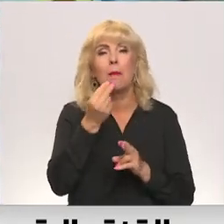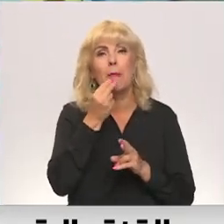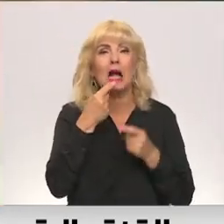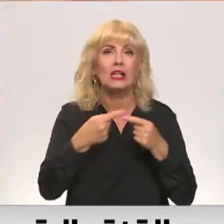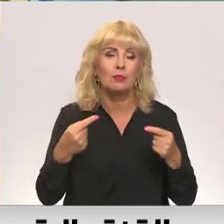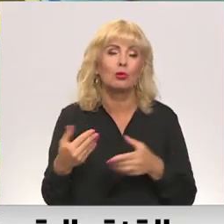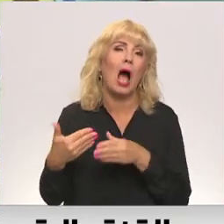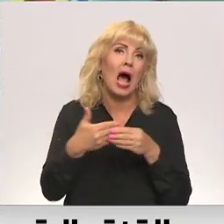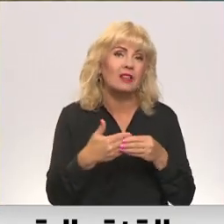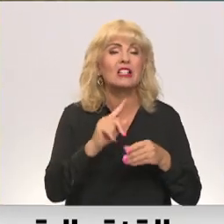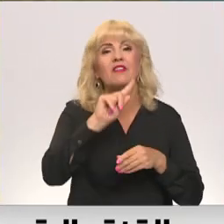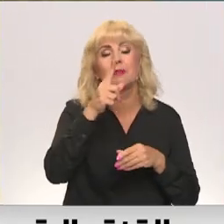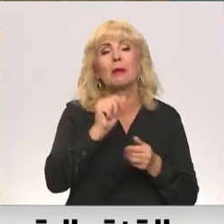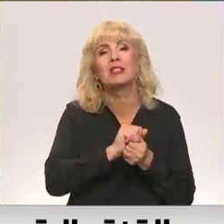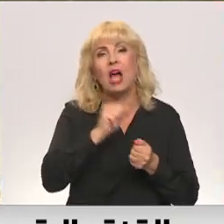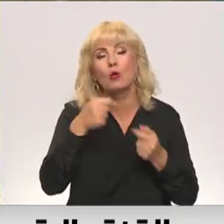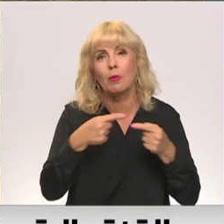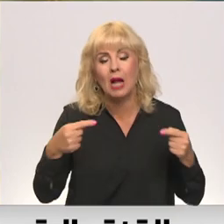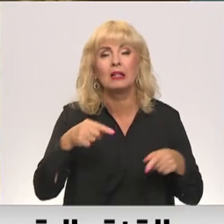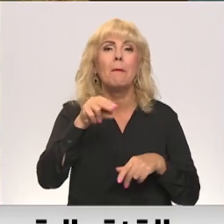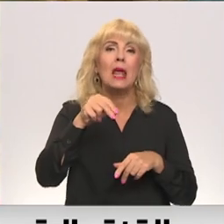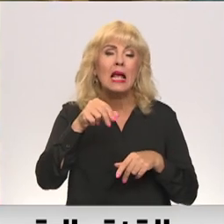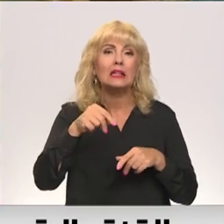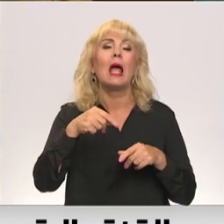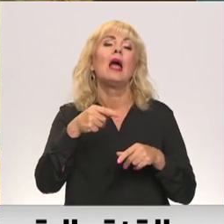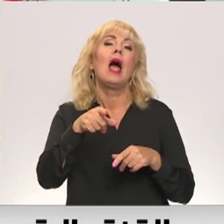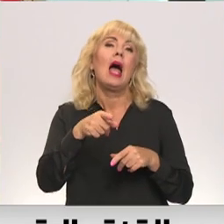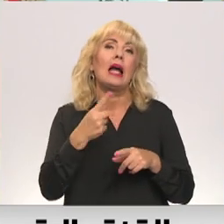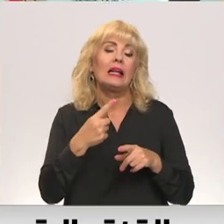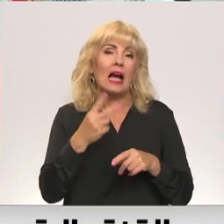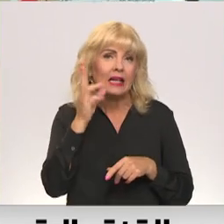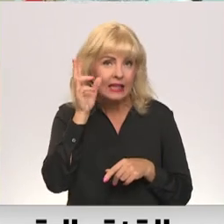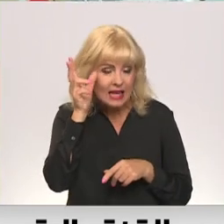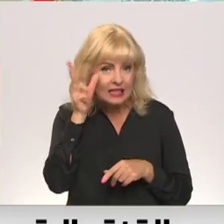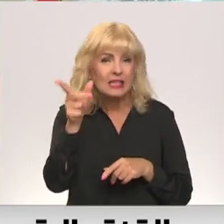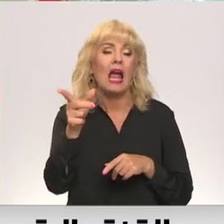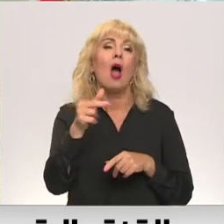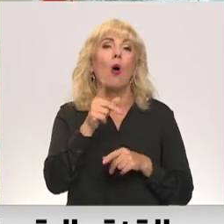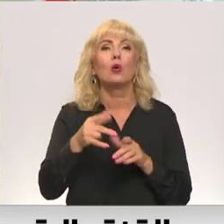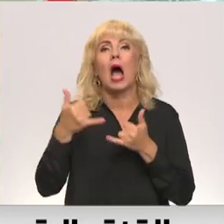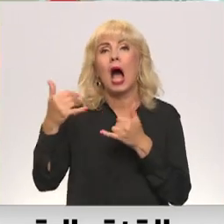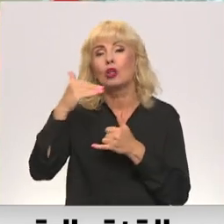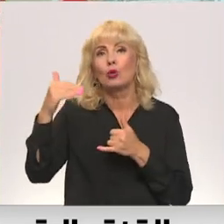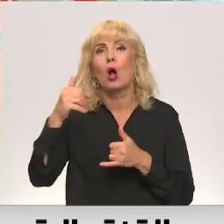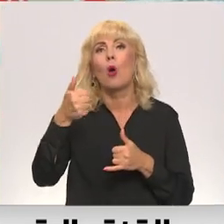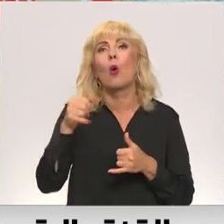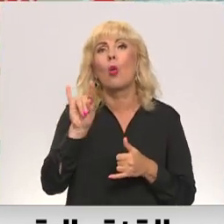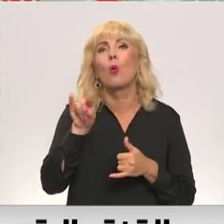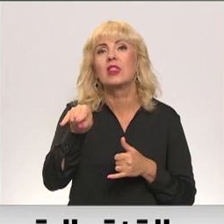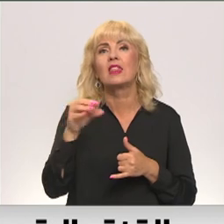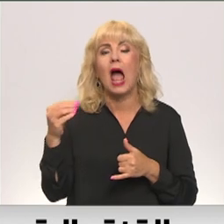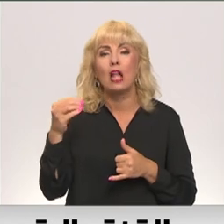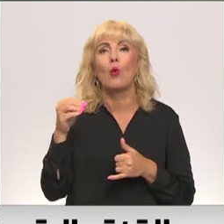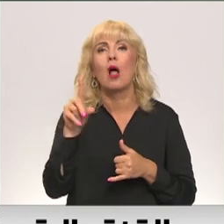dažādi sausie produkti – milti, makaroni, griķi, atsevišķis, plaukts atvēlēts produktiem, kas nesatur glutēnu un laktozi.